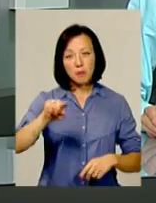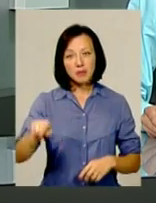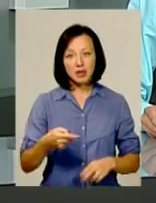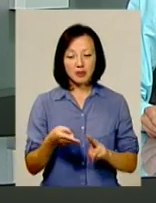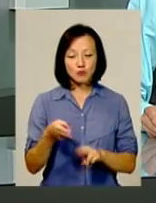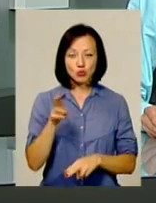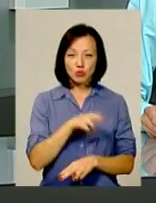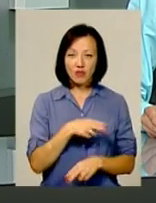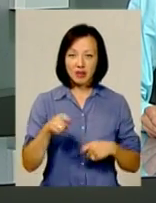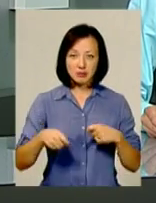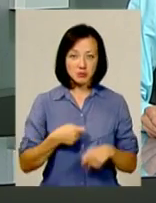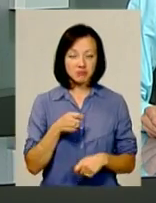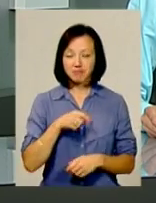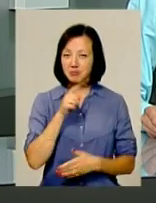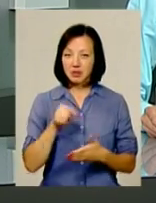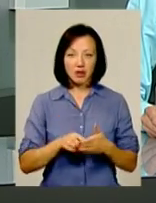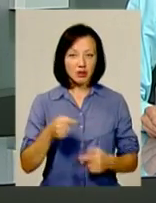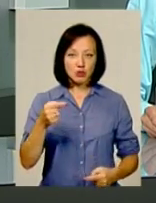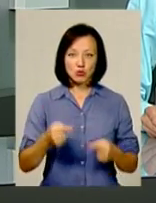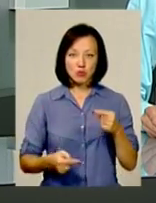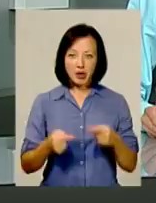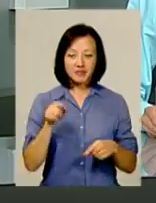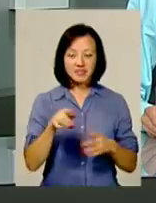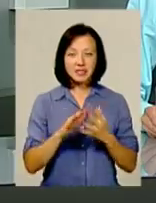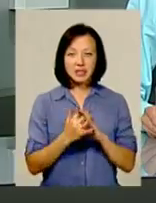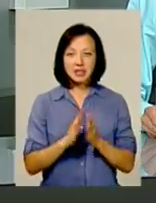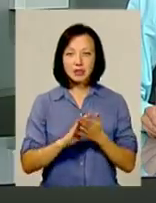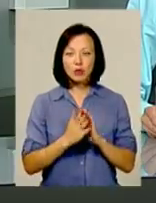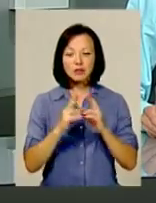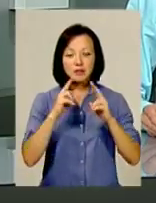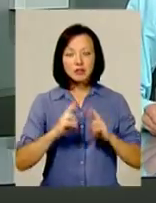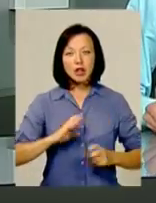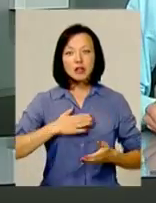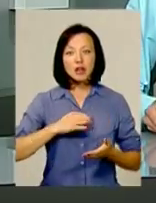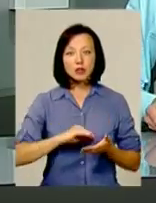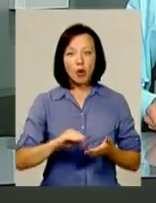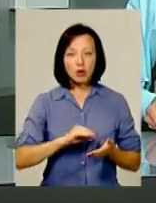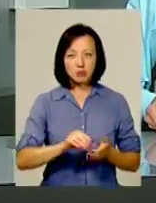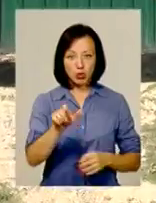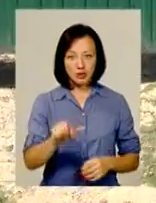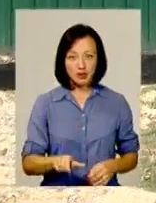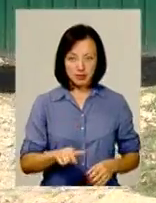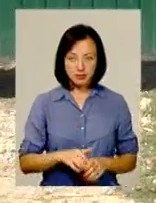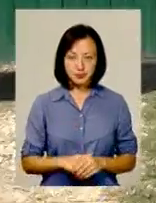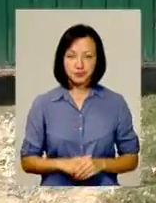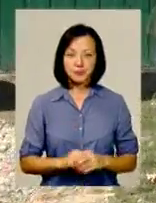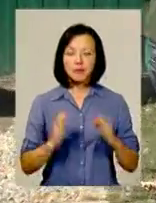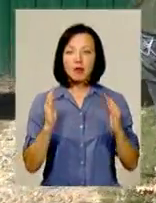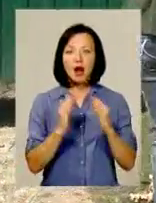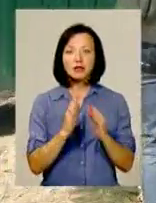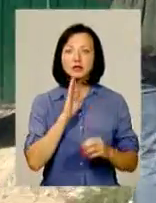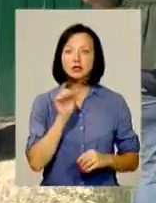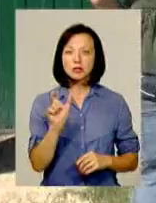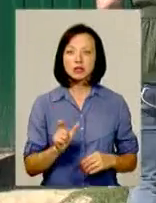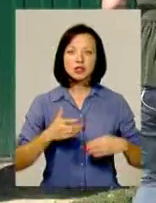відшкодування збитків, питання суперечливе. В Дашківцях ситуацію вивчали наші кореспонденти. Хата Ганни